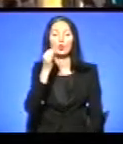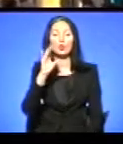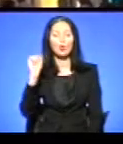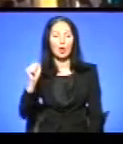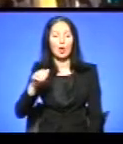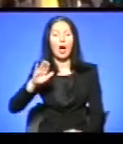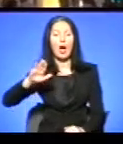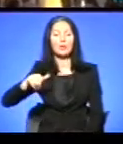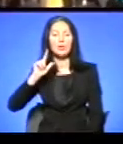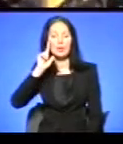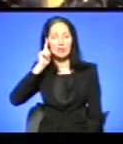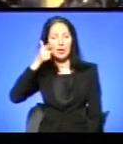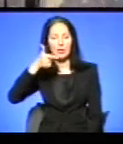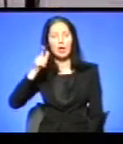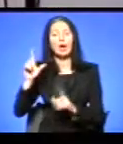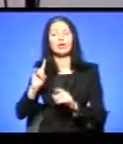Богдан Боденчук, новини.